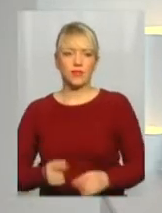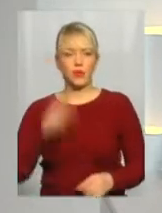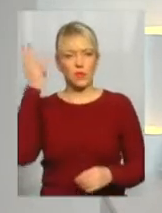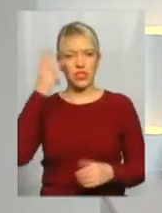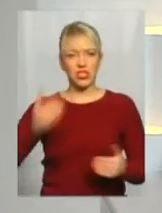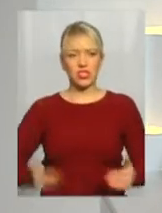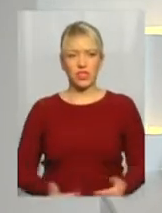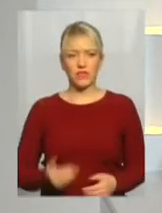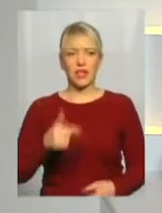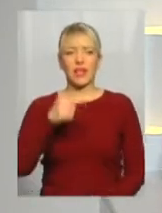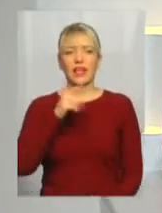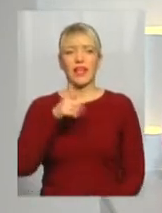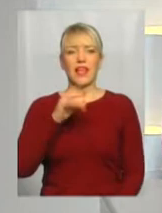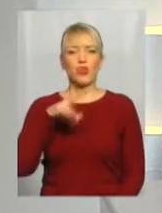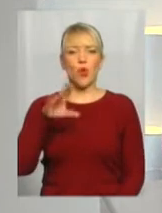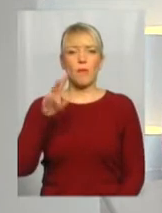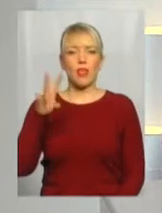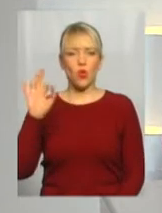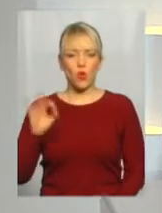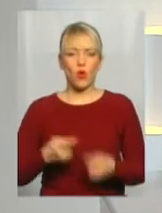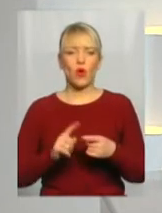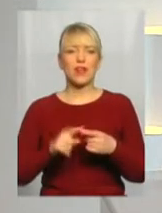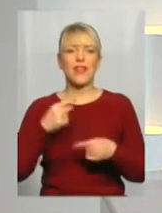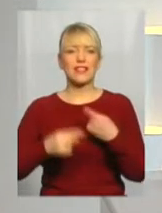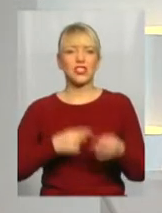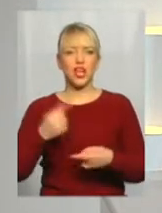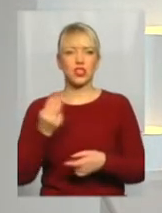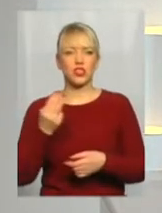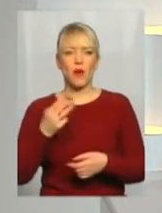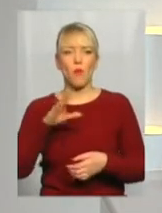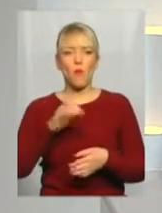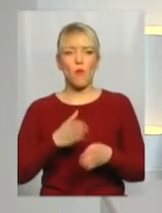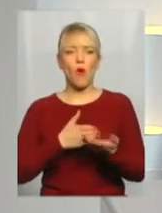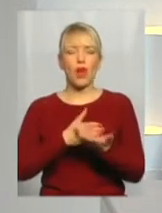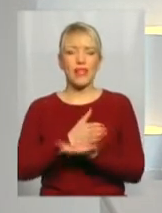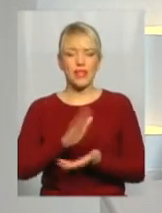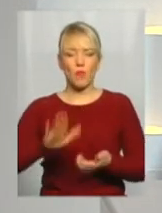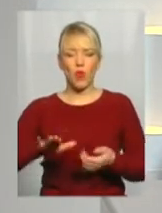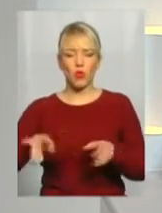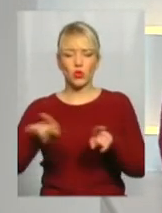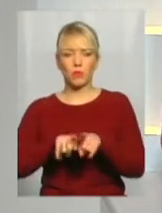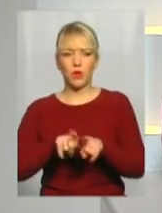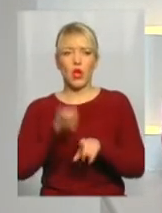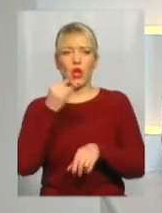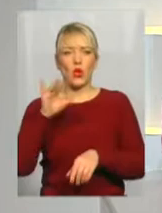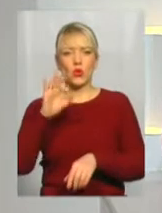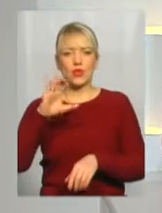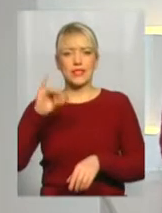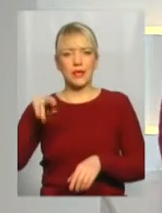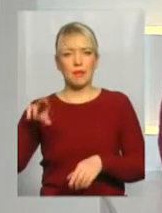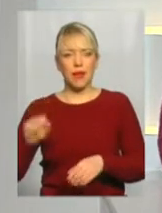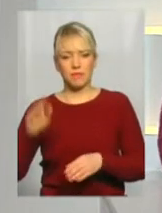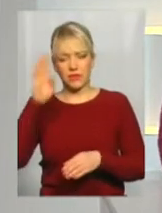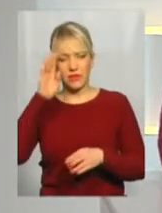Олександр Відоменко. Нащадок Шевченка по лінії молодшого брата Тараса Шевченка – Йосипа. Він